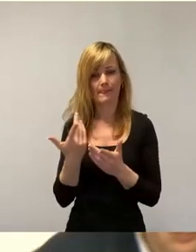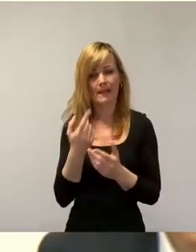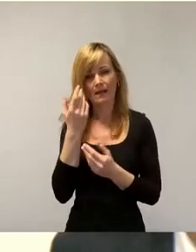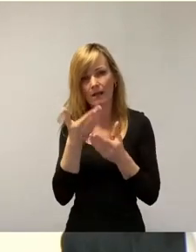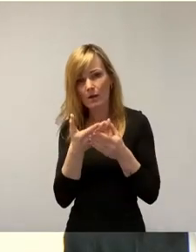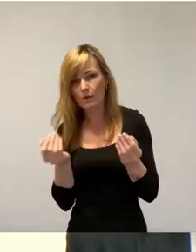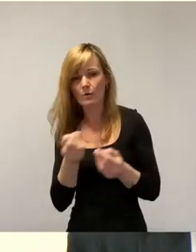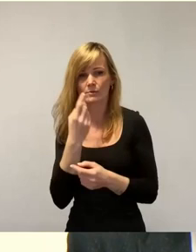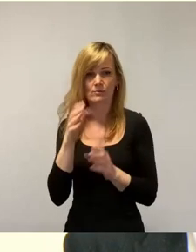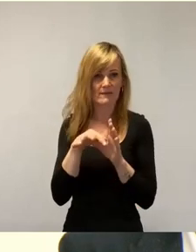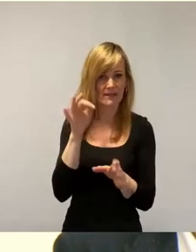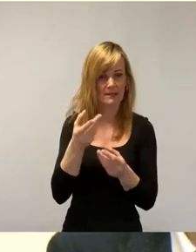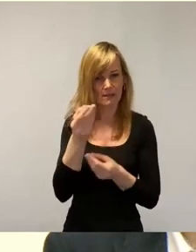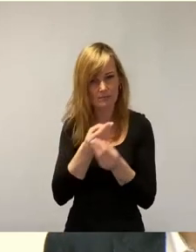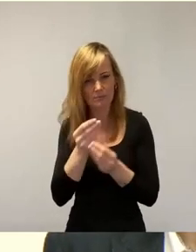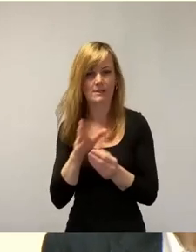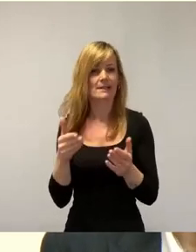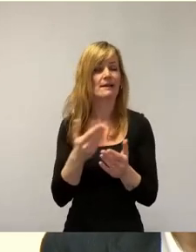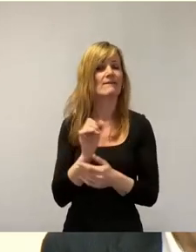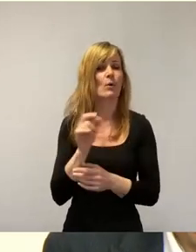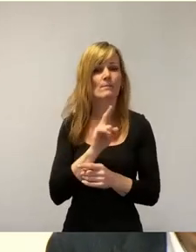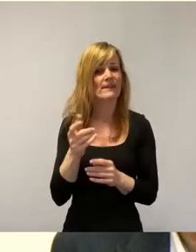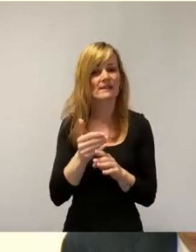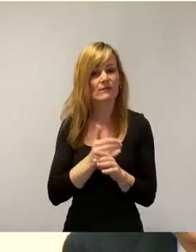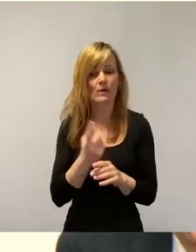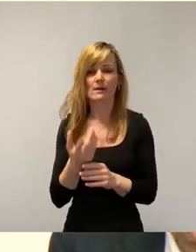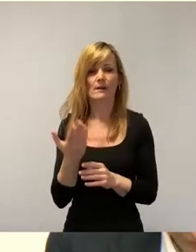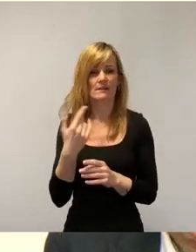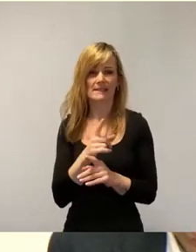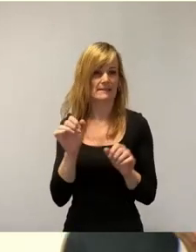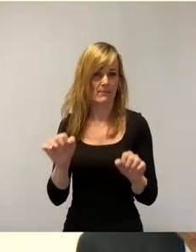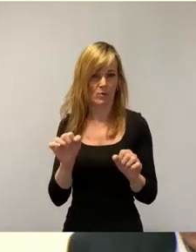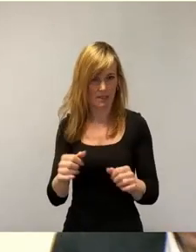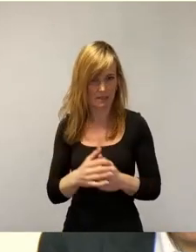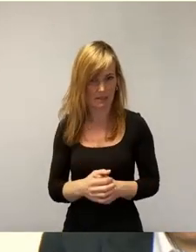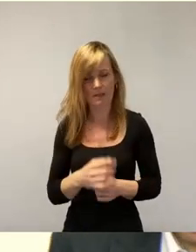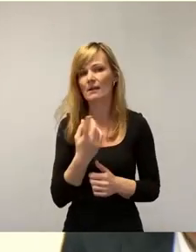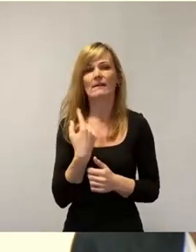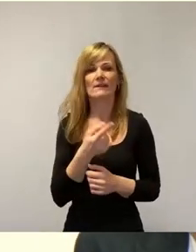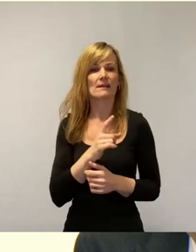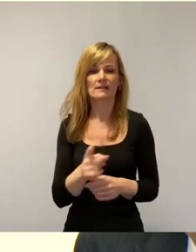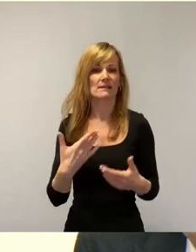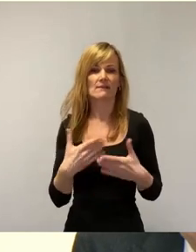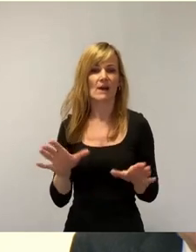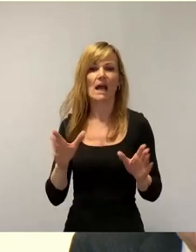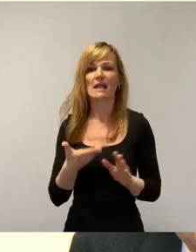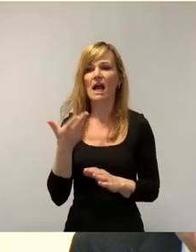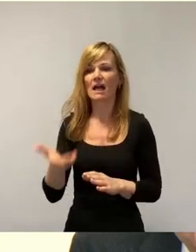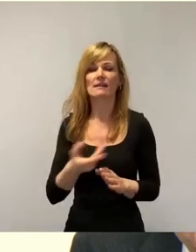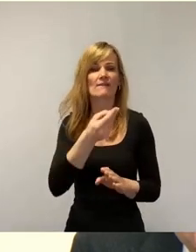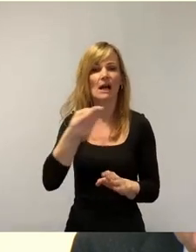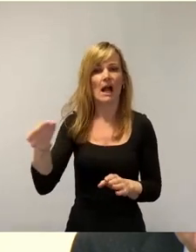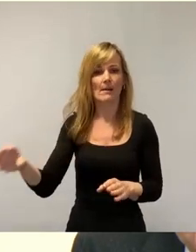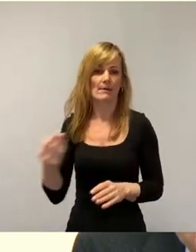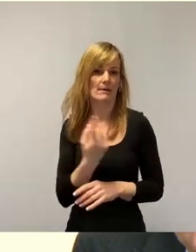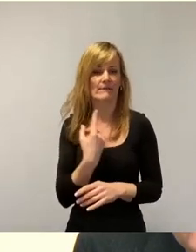finden, dann auch deswegen nicht, weil es schlichtweg nicht möglich ist. Wir sind hier nicht in der freihändigen Vergabe, sondern wir müssen ein